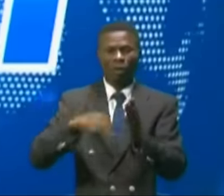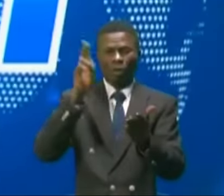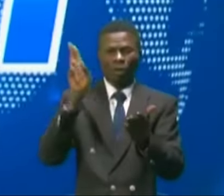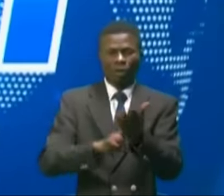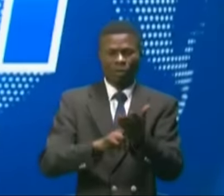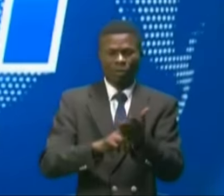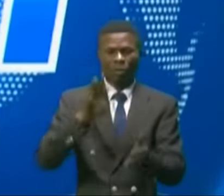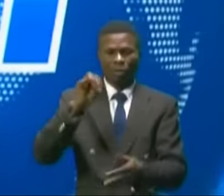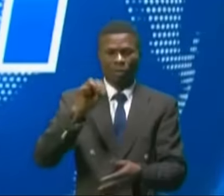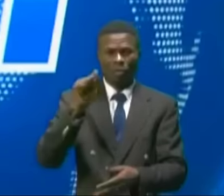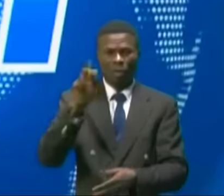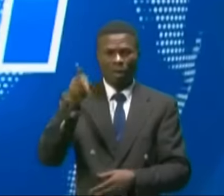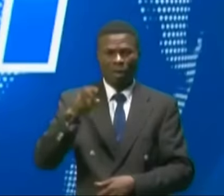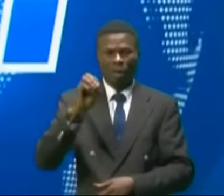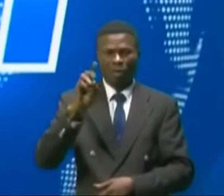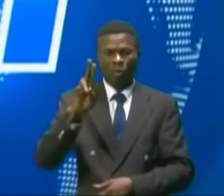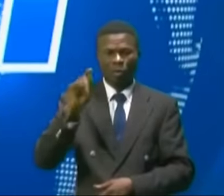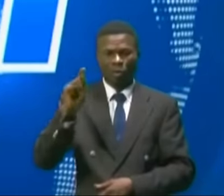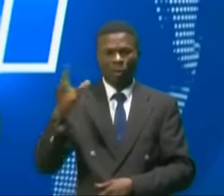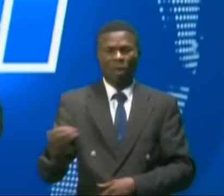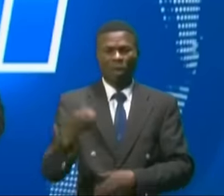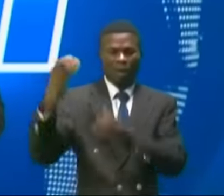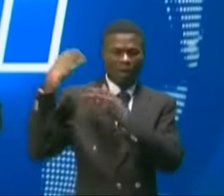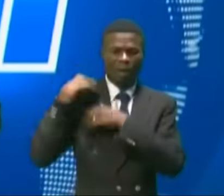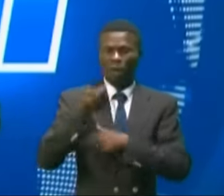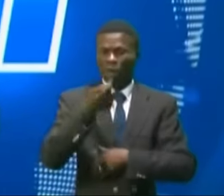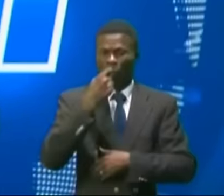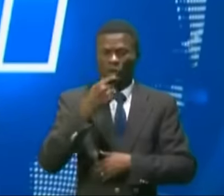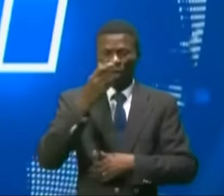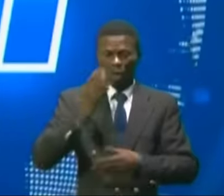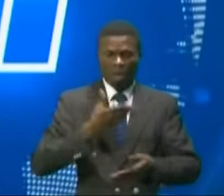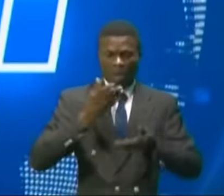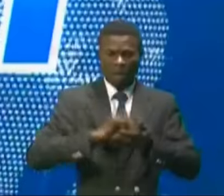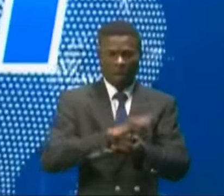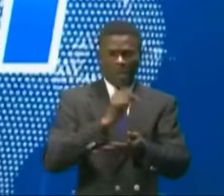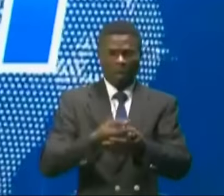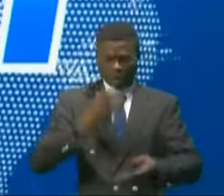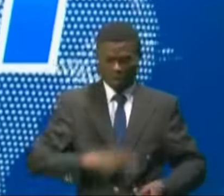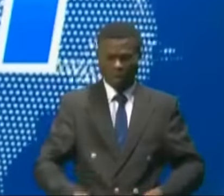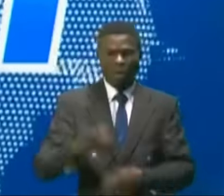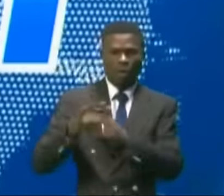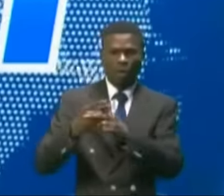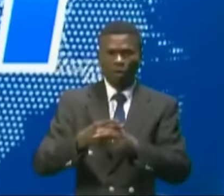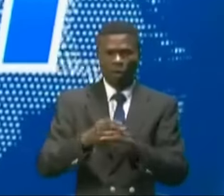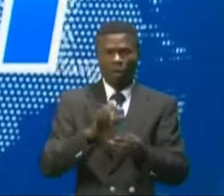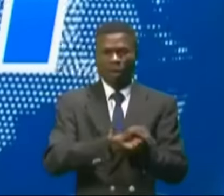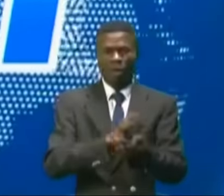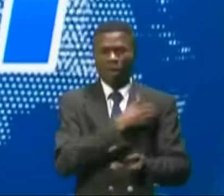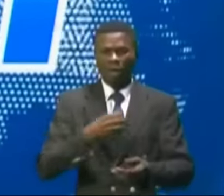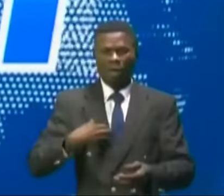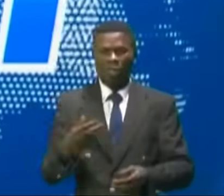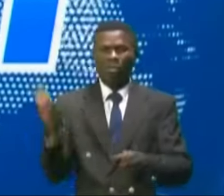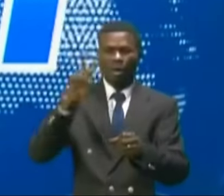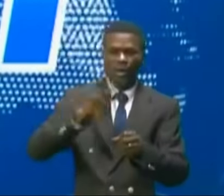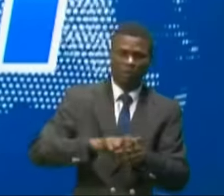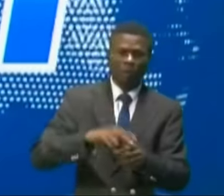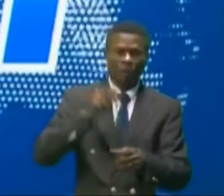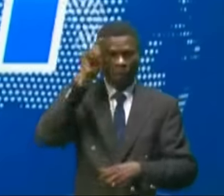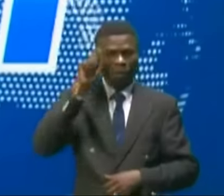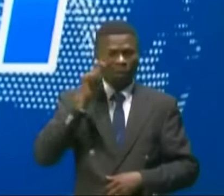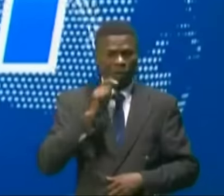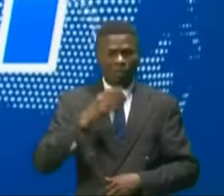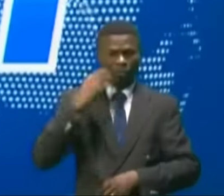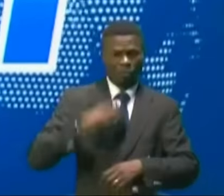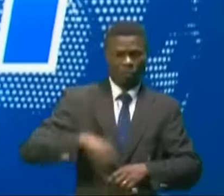d'accord des Maputo pour la prise en charge médicale des avortements sécurisés pour des femmes victimes de violences sexuelles, les